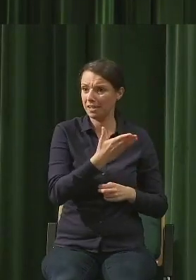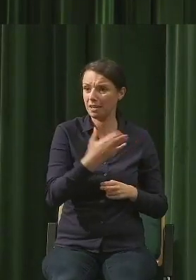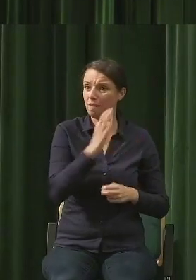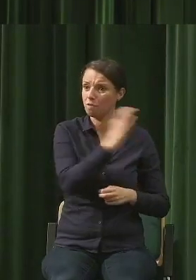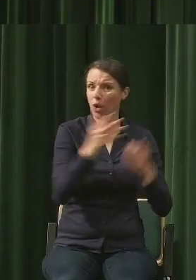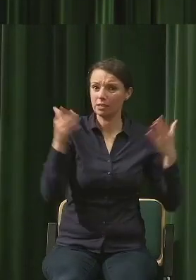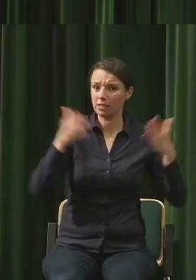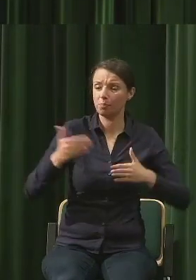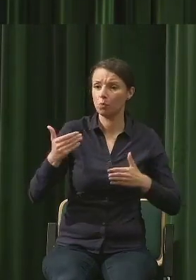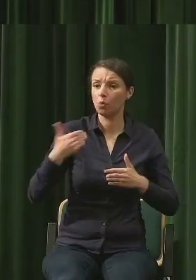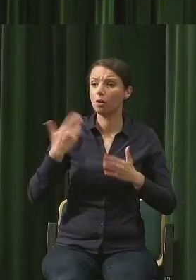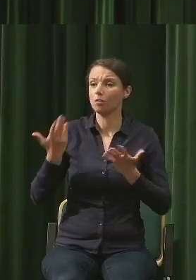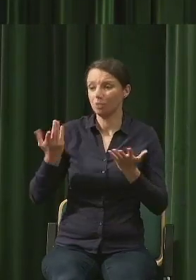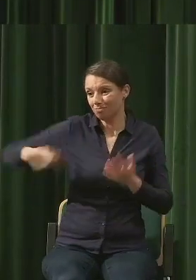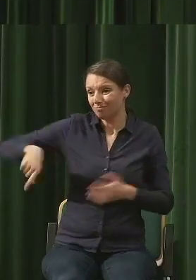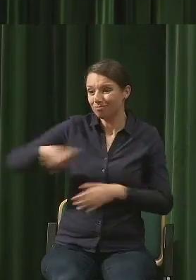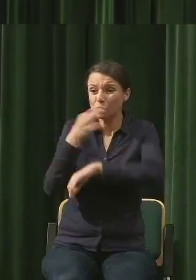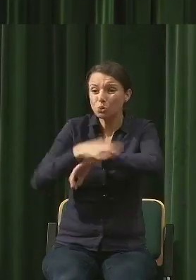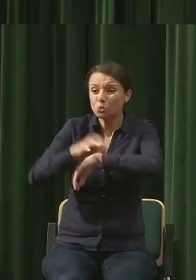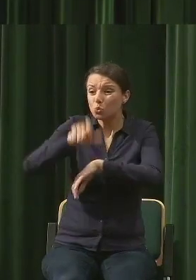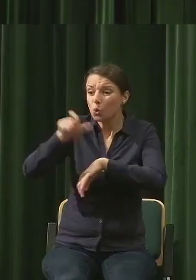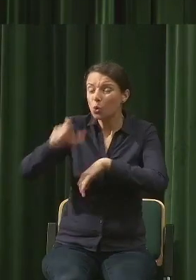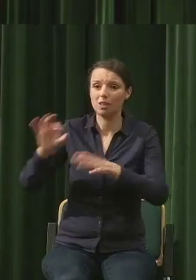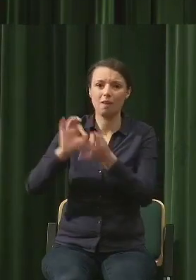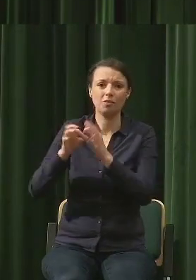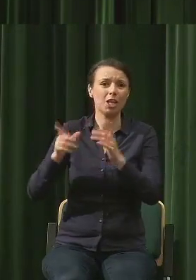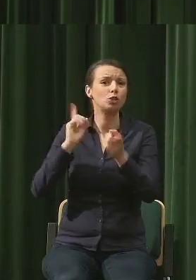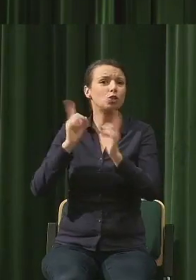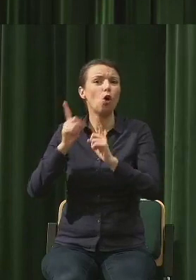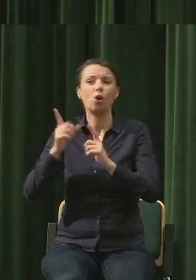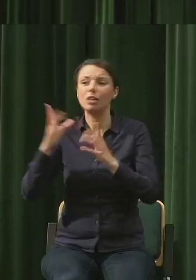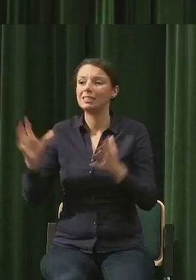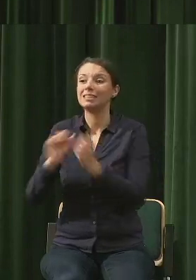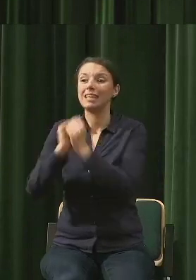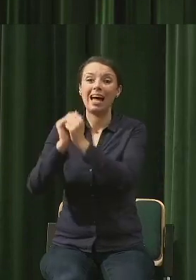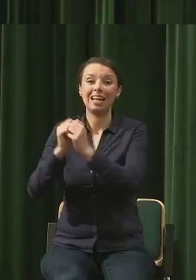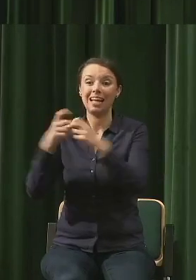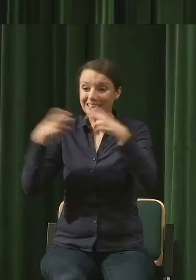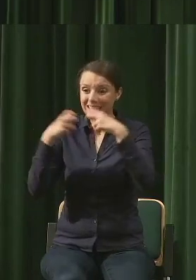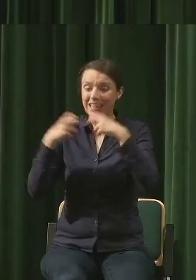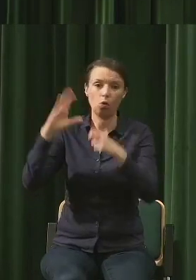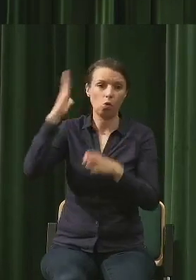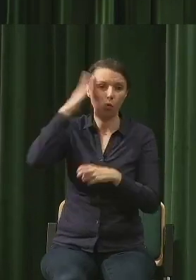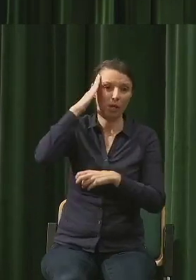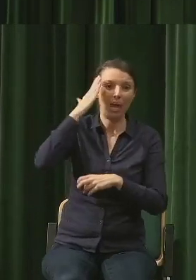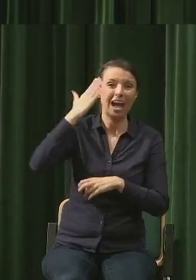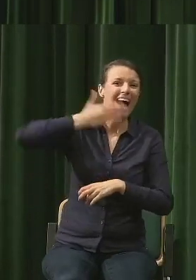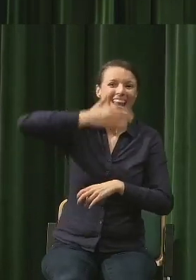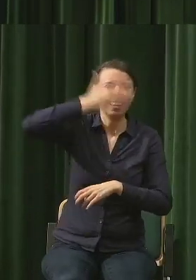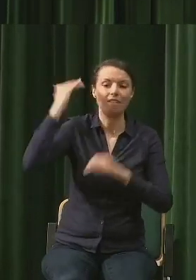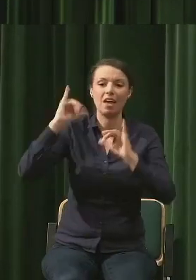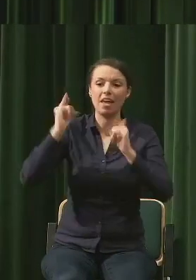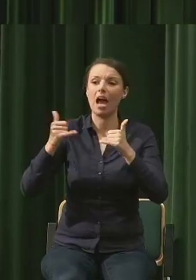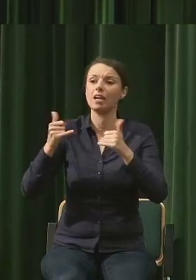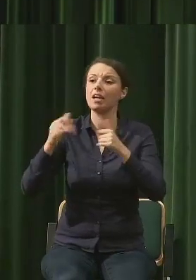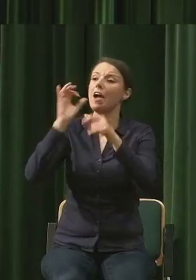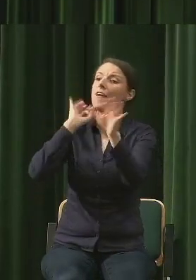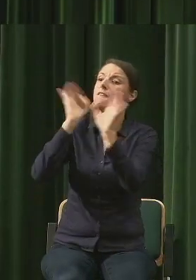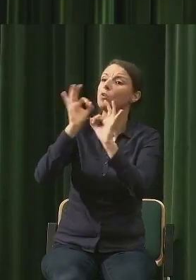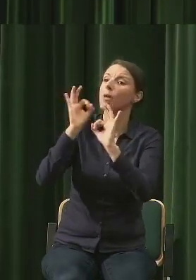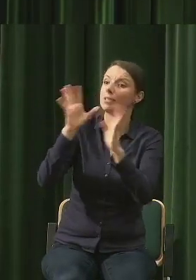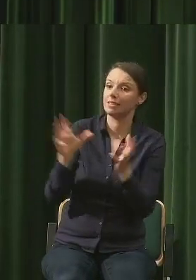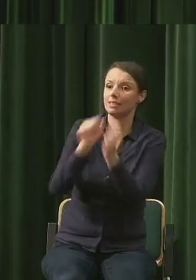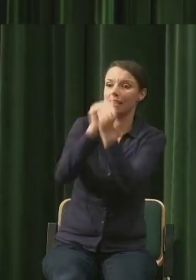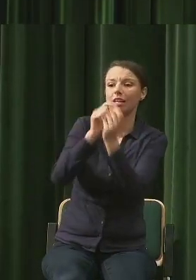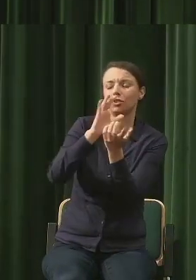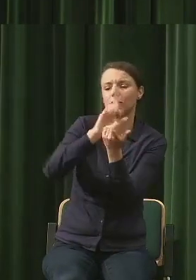nawet proszukać w internecie to umieli, natomiast nie umieli naprawdę tej informacji przetworzyć na coś cennego.